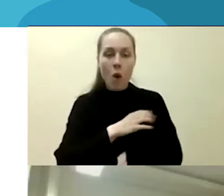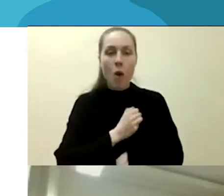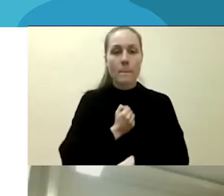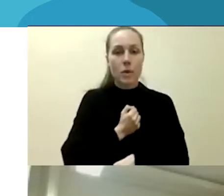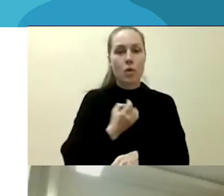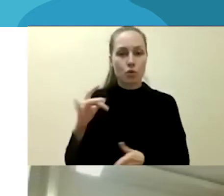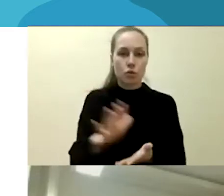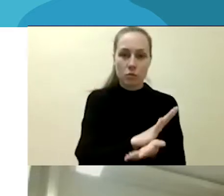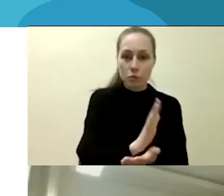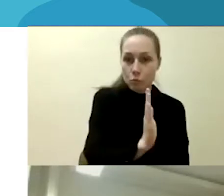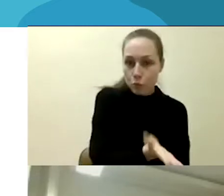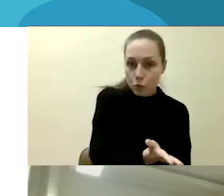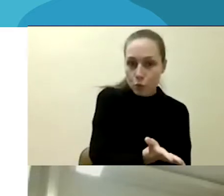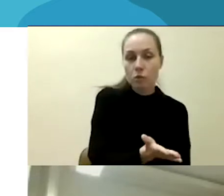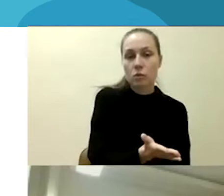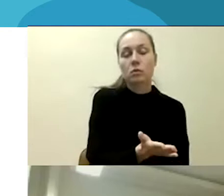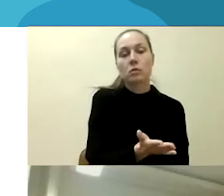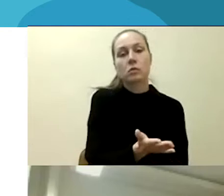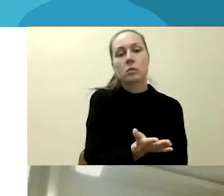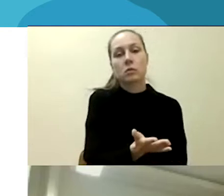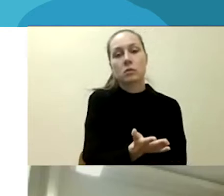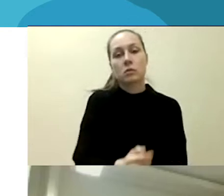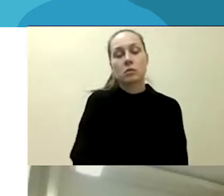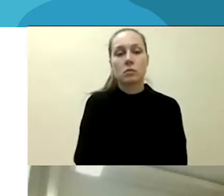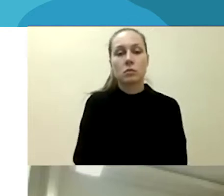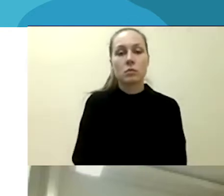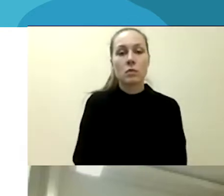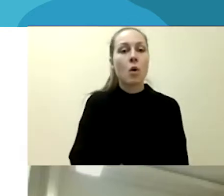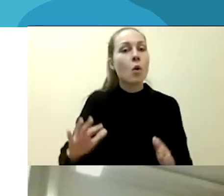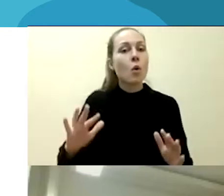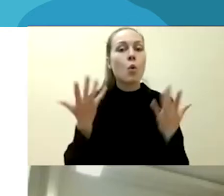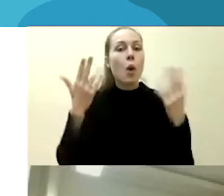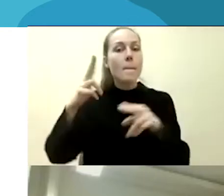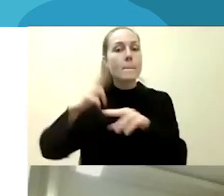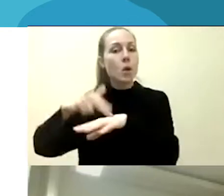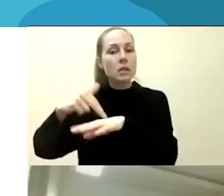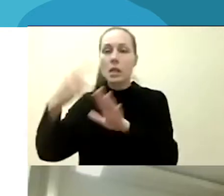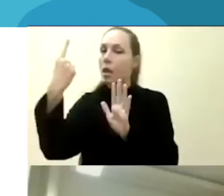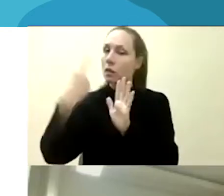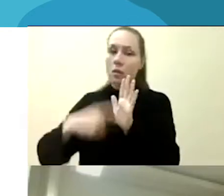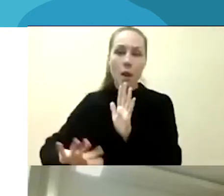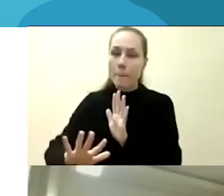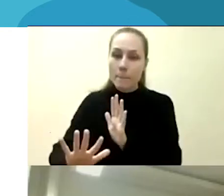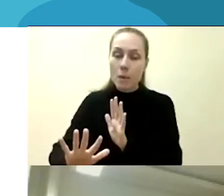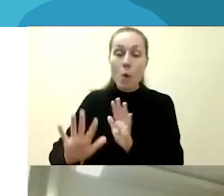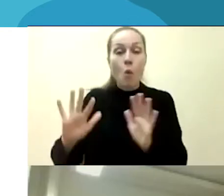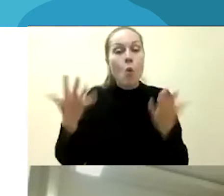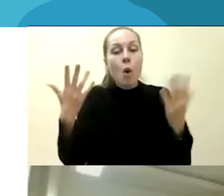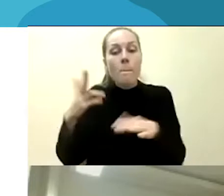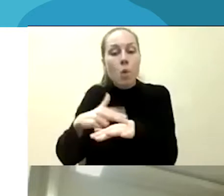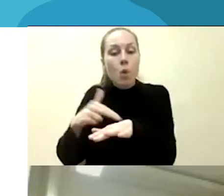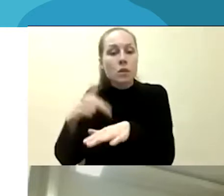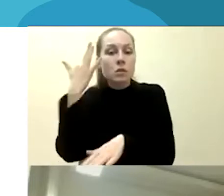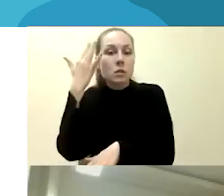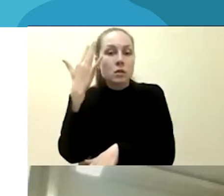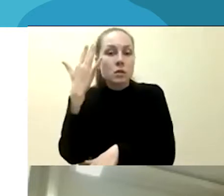asmenys bijo antrinės viktimizacijos. O ką jeigu policija nepatikės? O ką jeigu policija manys, kad tai